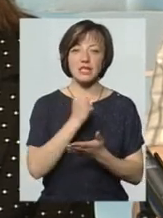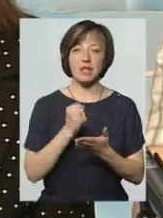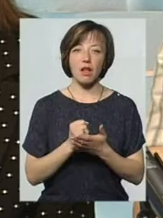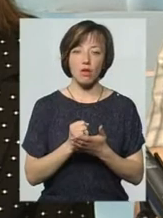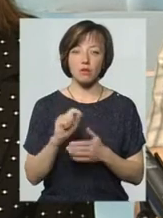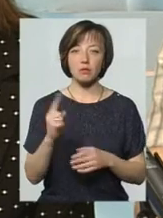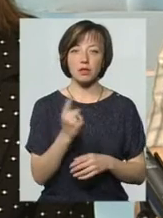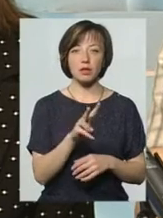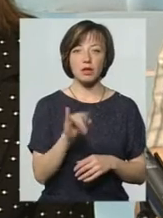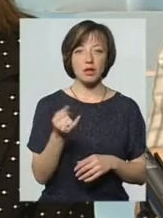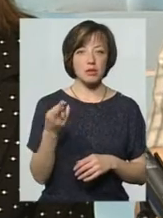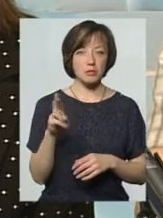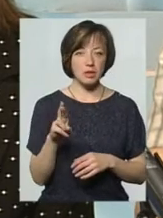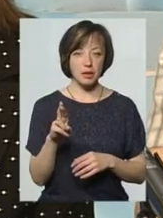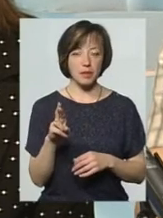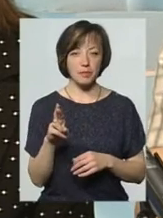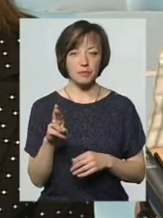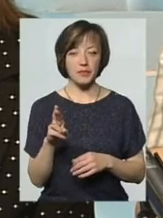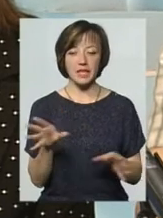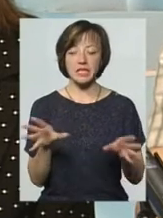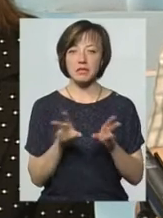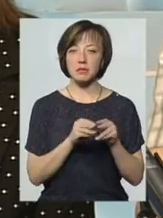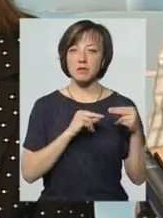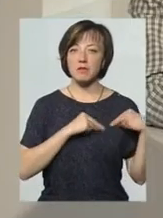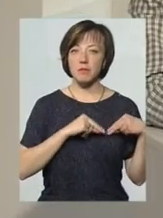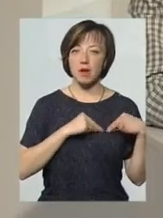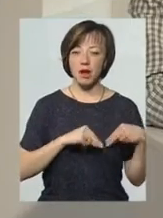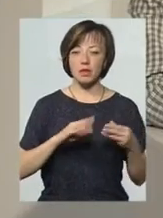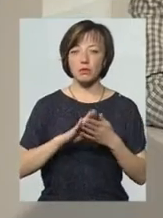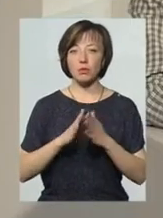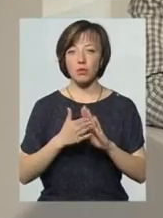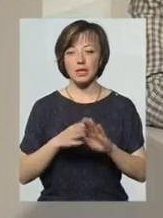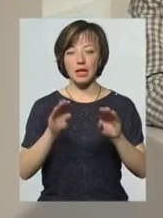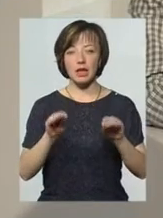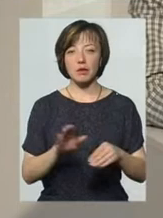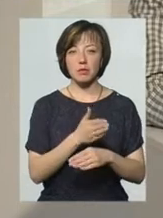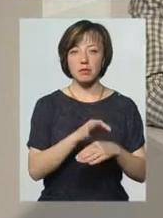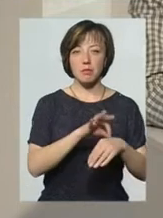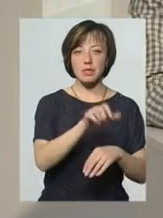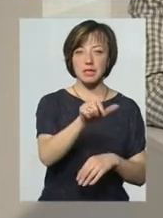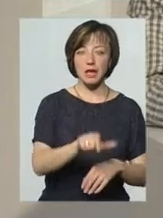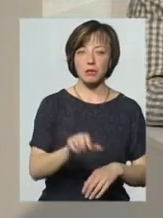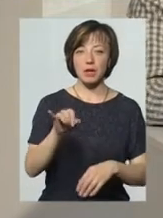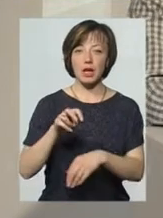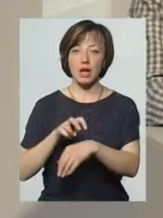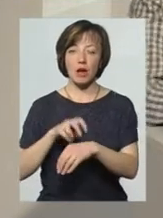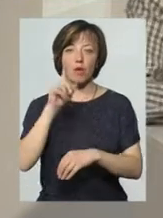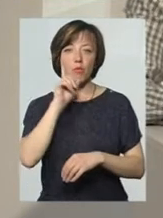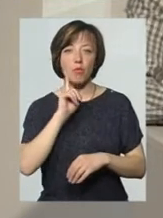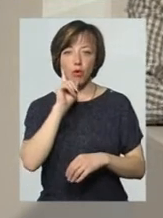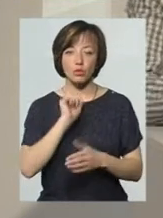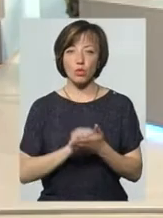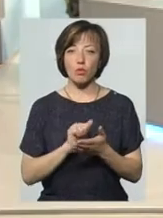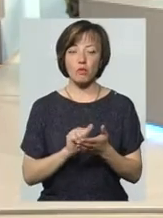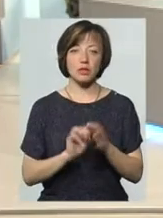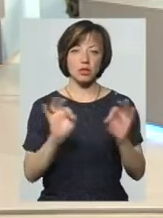така співпраця, заключення угод чи декларацій між пацієнтом і лікарем, поки що теж документально